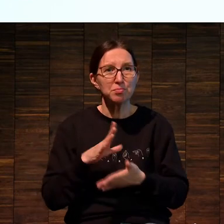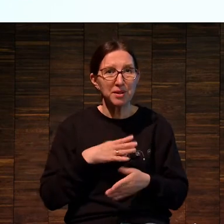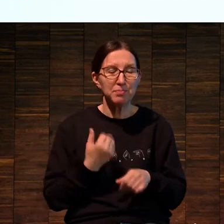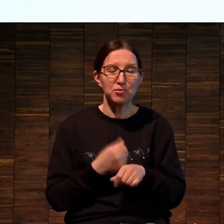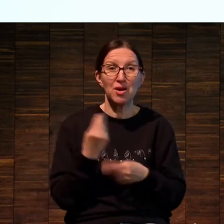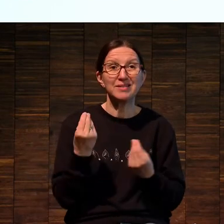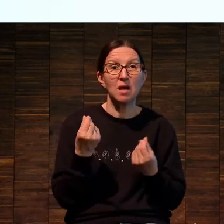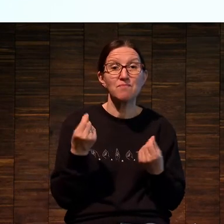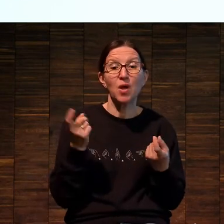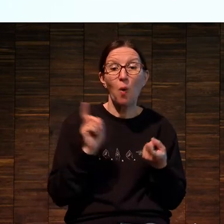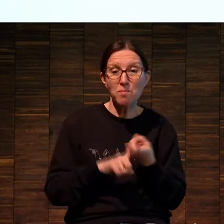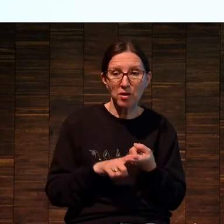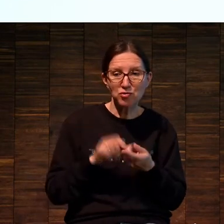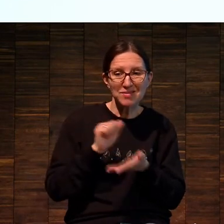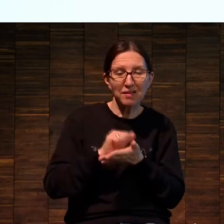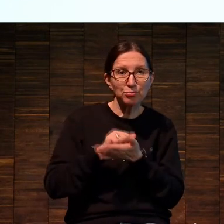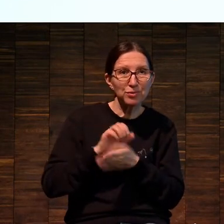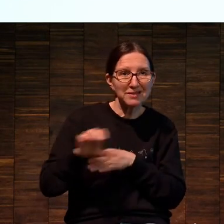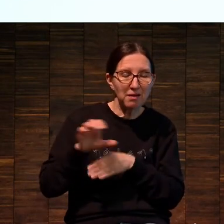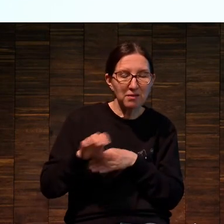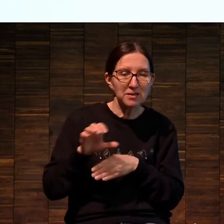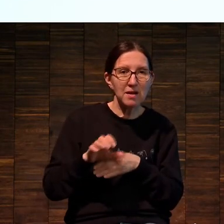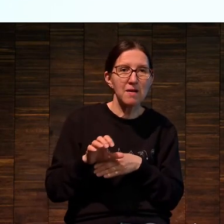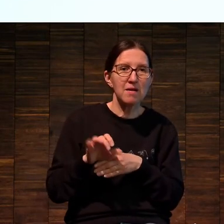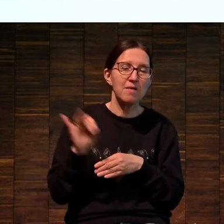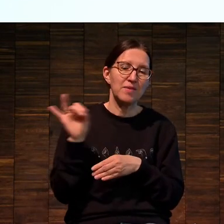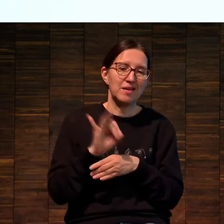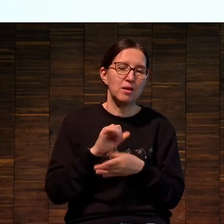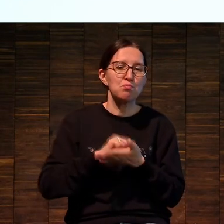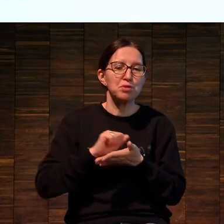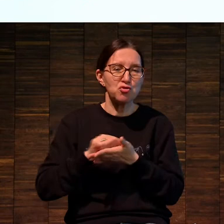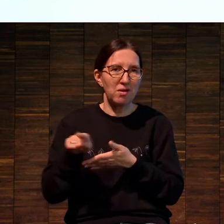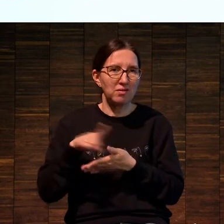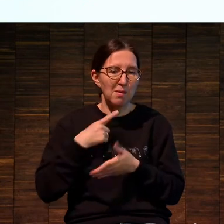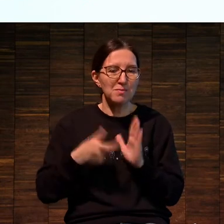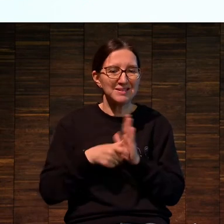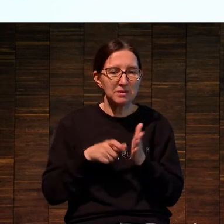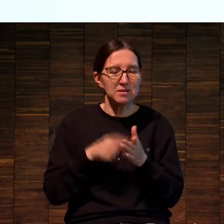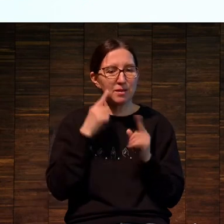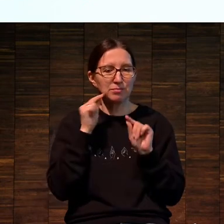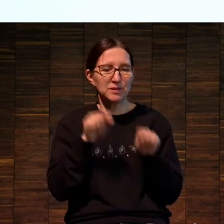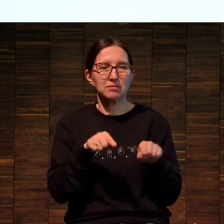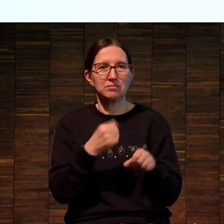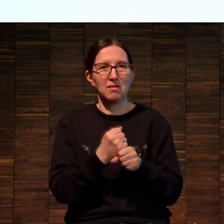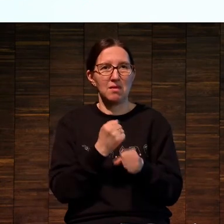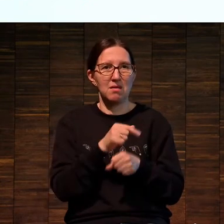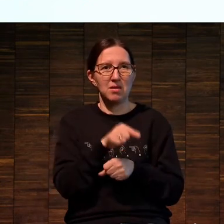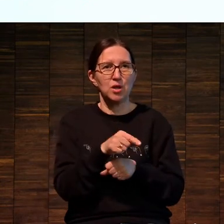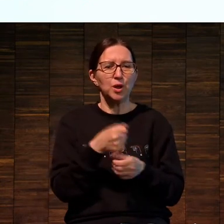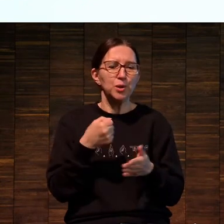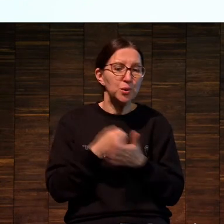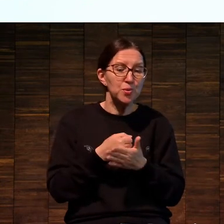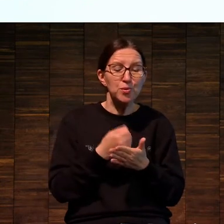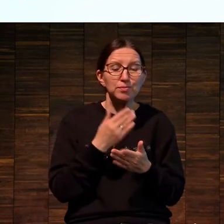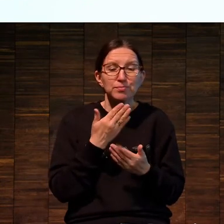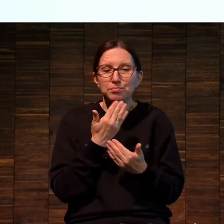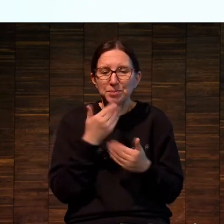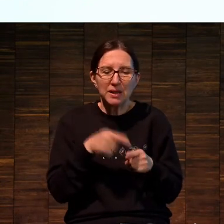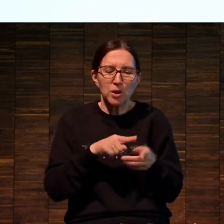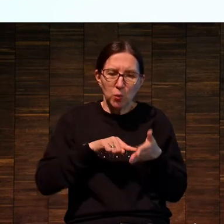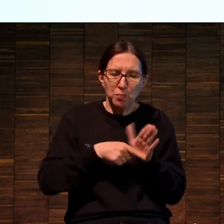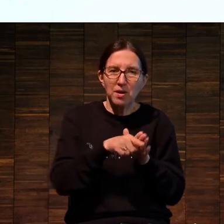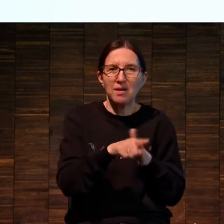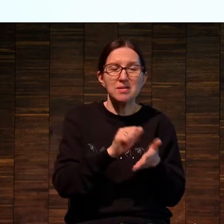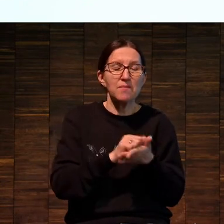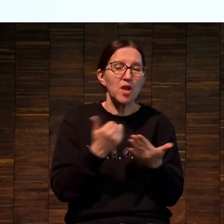издатели, коммерческие печатные студии, они на это до последнего момента очень сильно